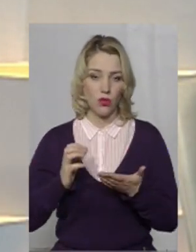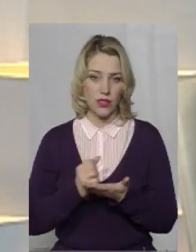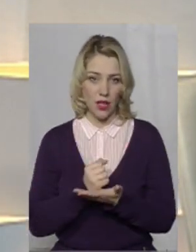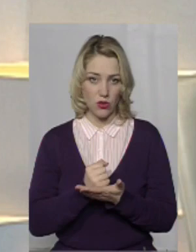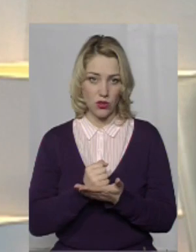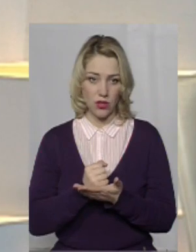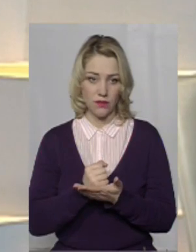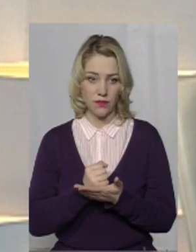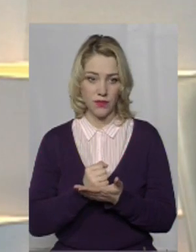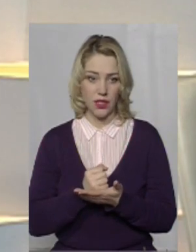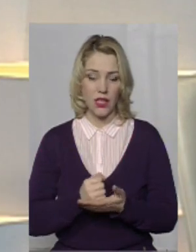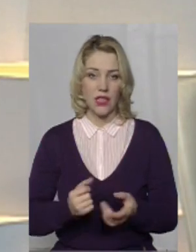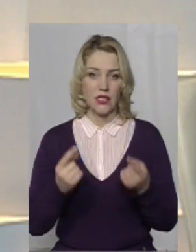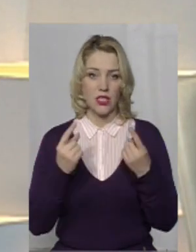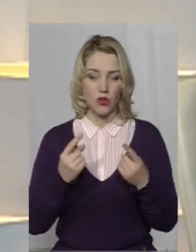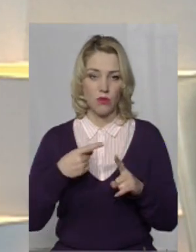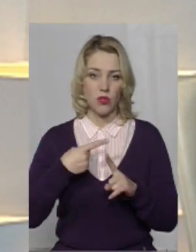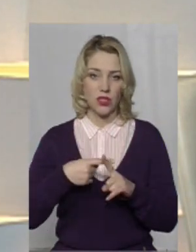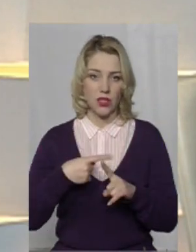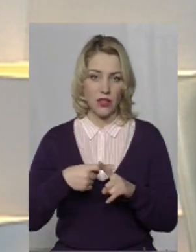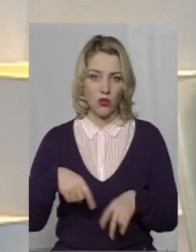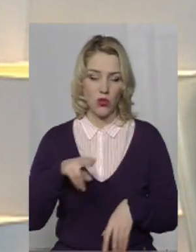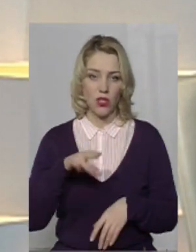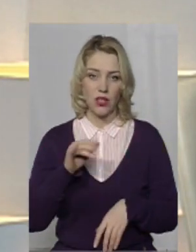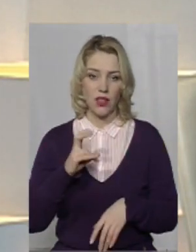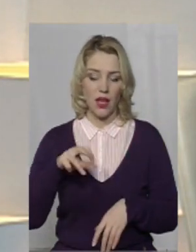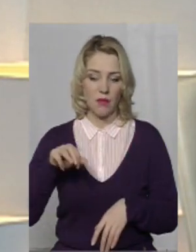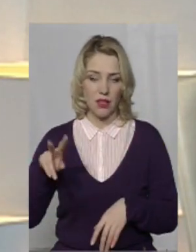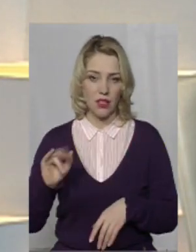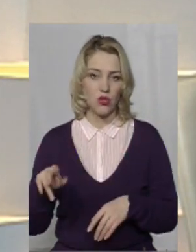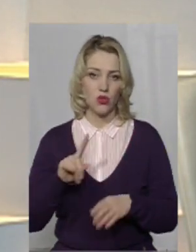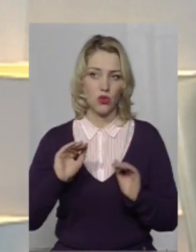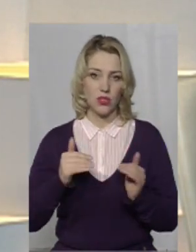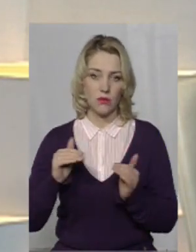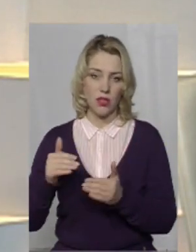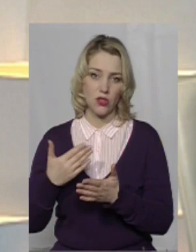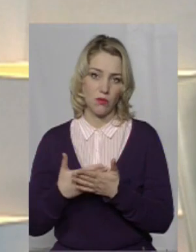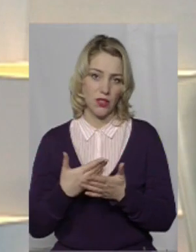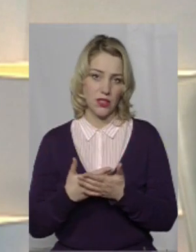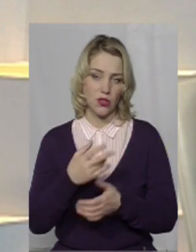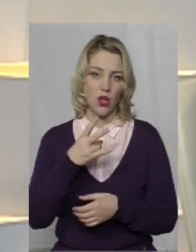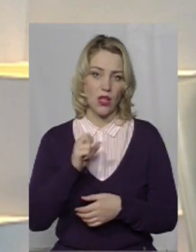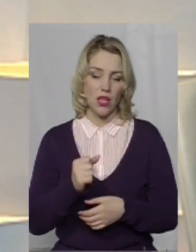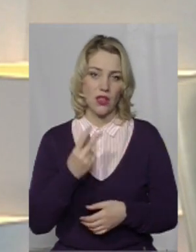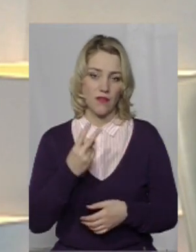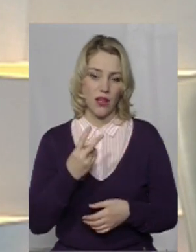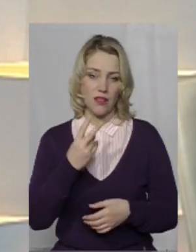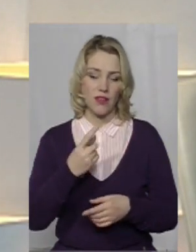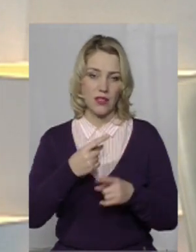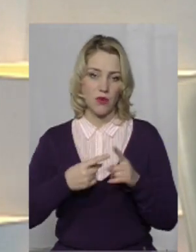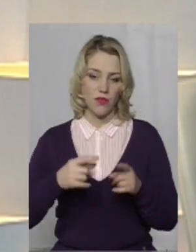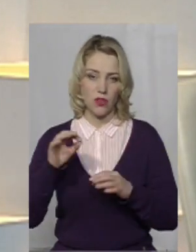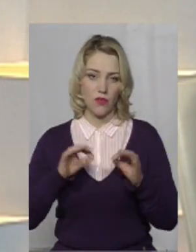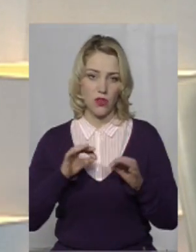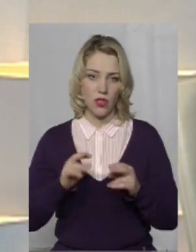значної позитивної динаміки щодо зменшення десь близько на 2-2,5